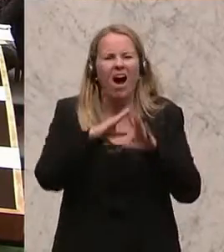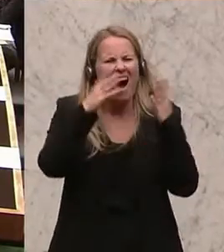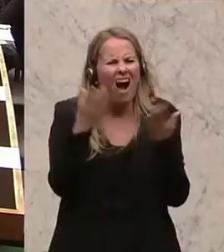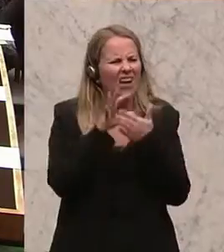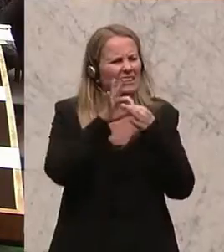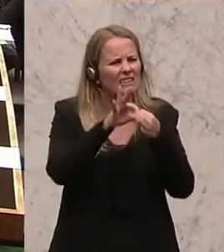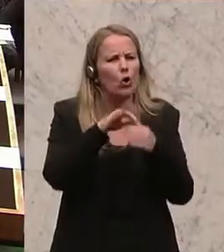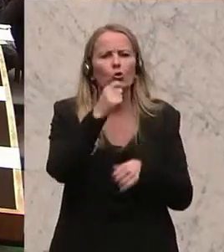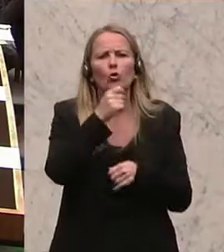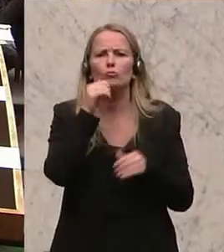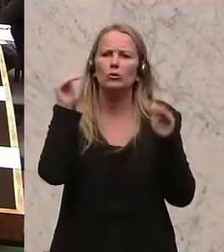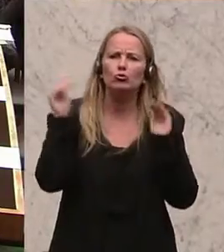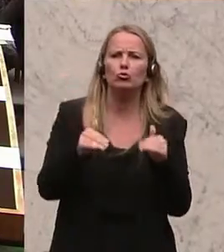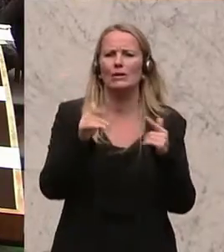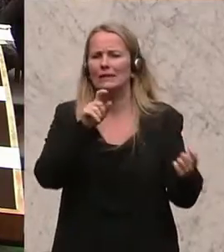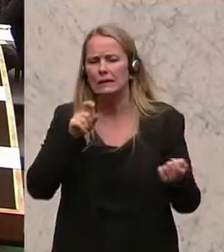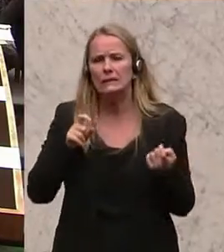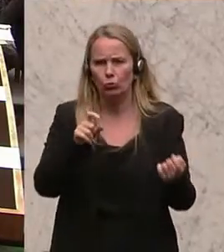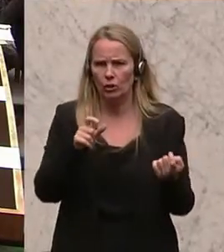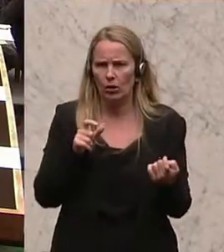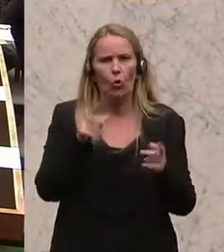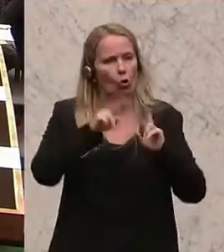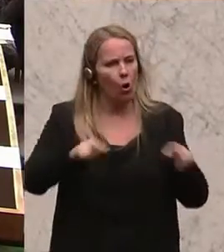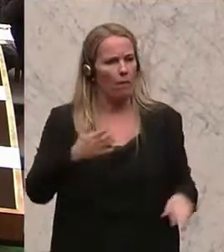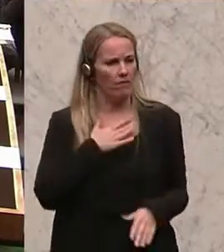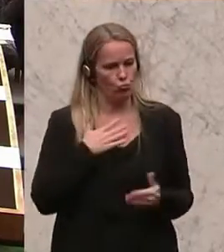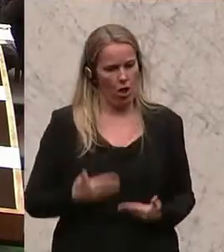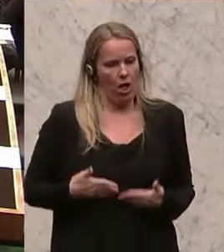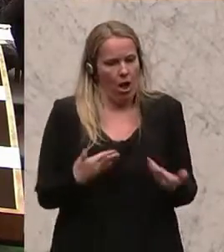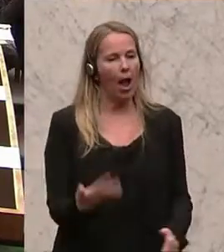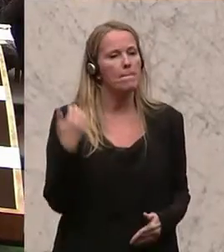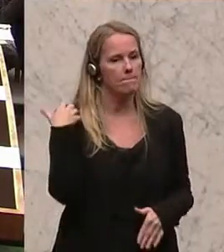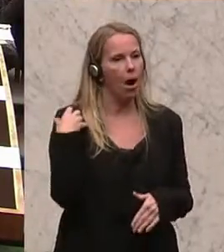Konsumentenschutz diskutieren, würde eigentlich unseren heimischen Bauern...